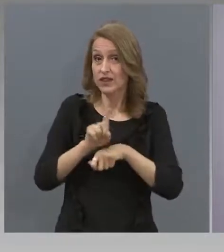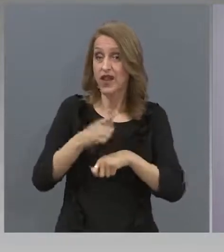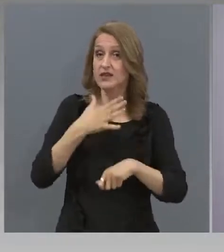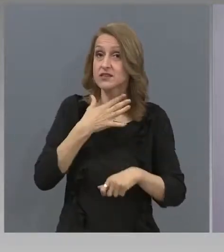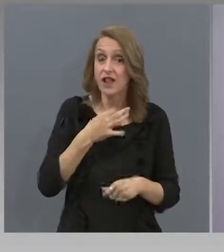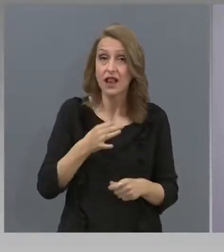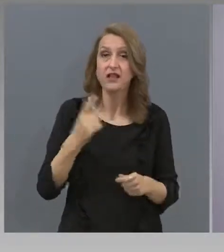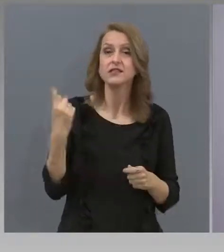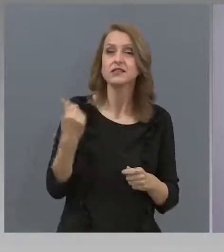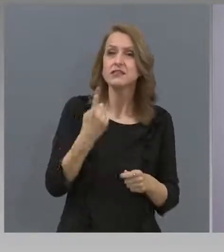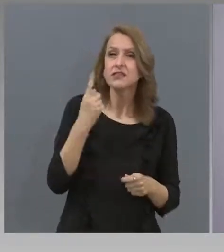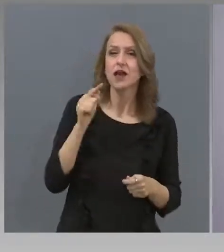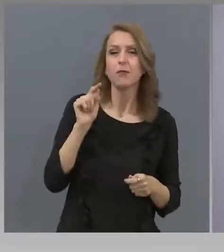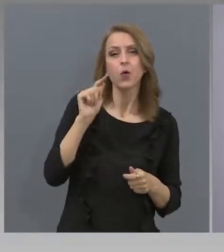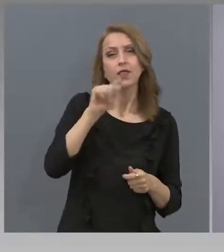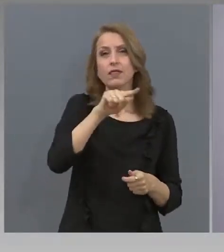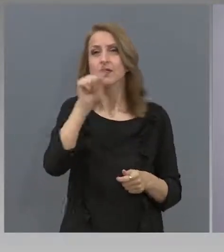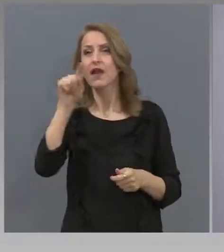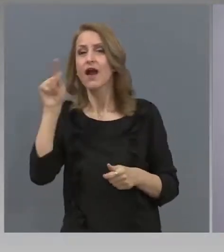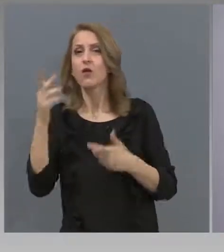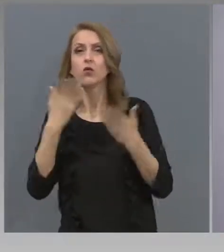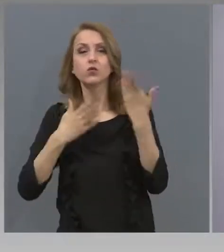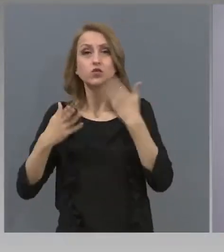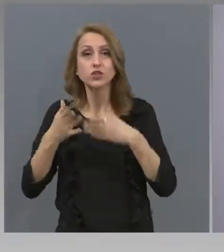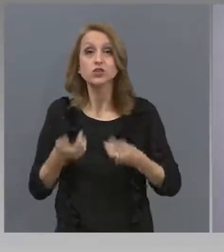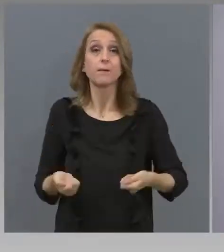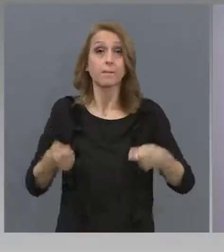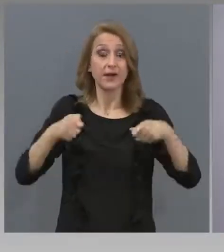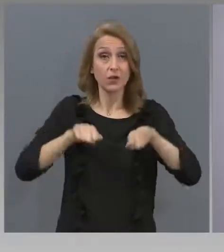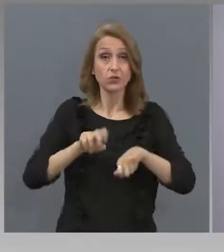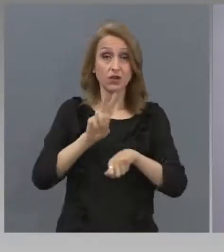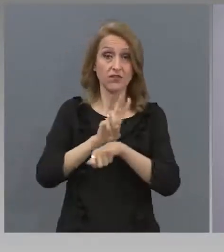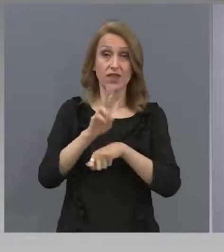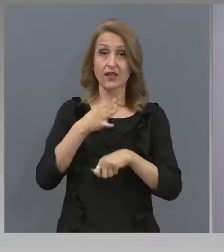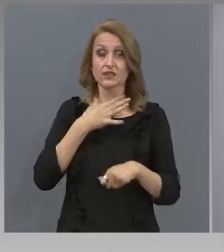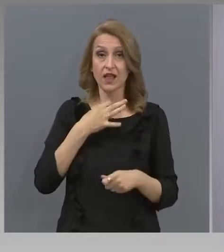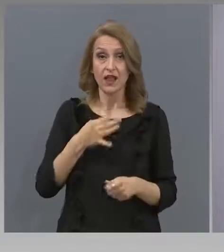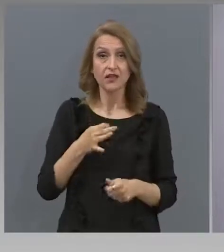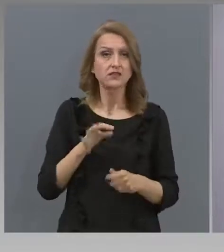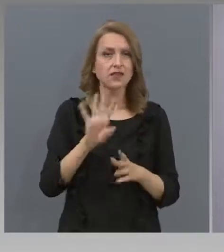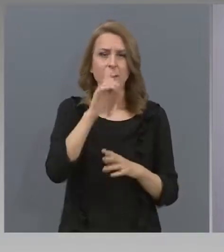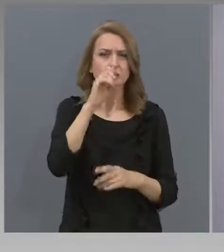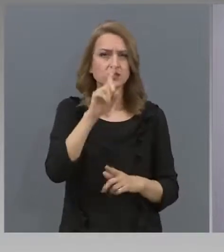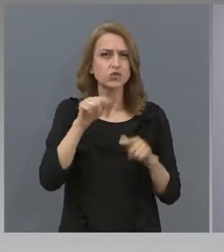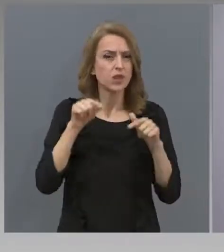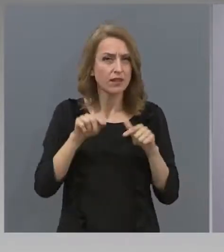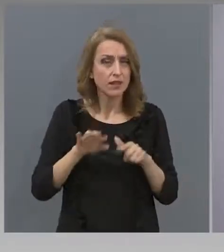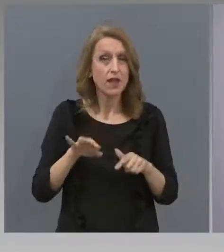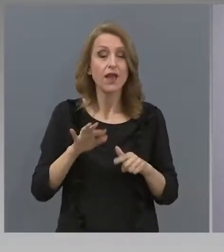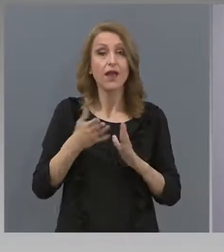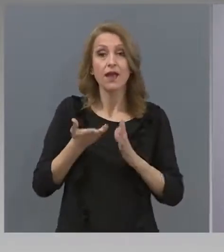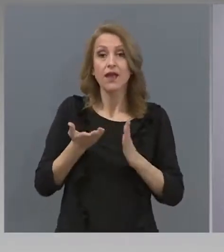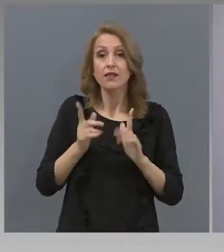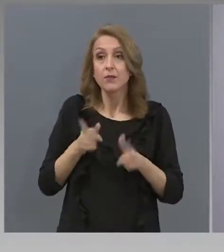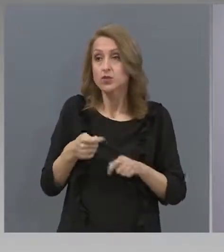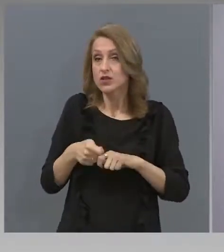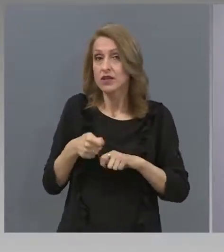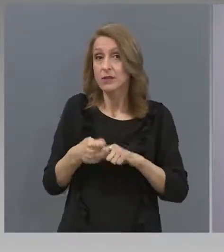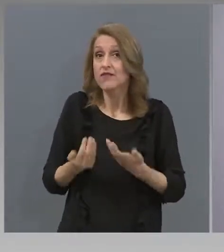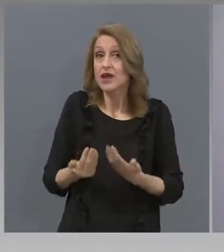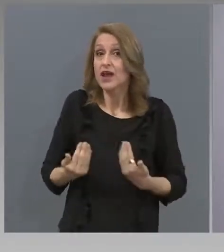и само в някои видови училища приключило в 12-ти клас. Независимо от това, за да се осигурят равни условия,